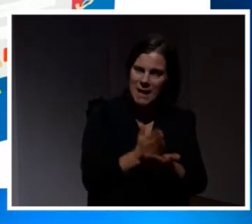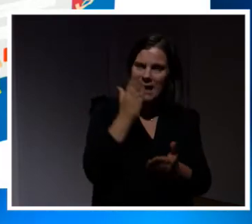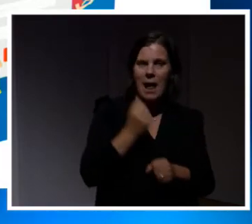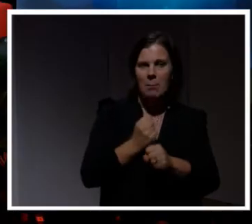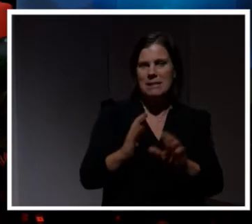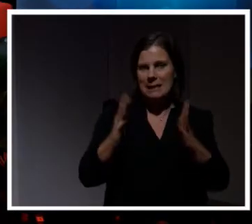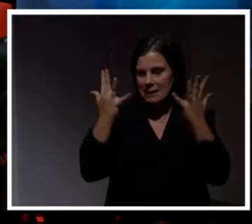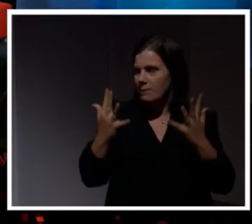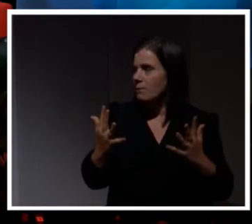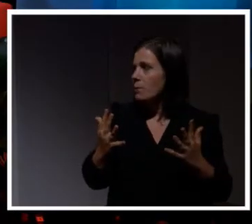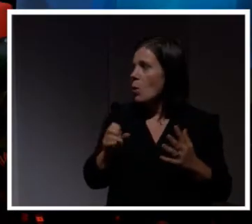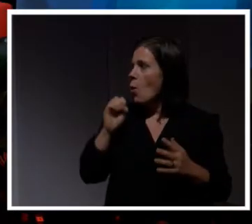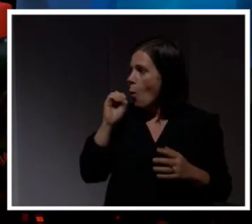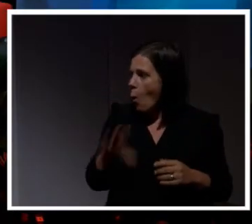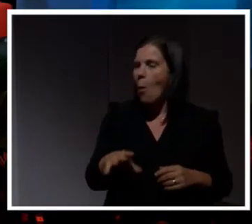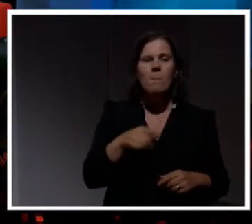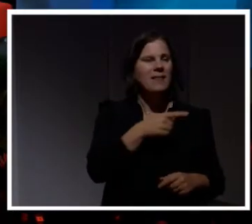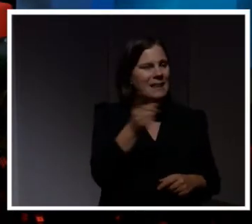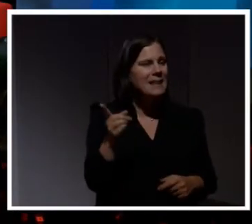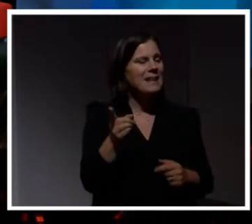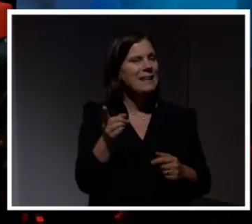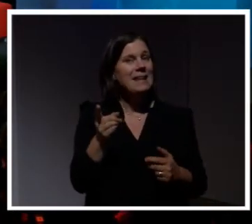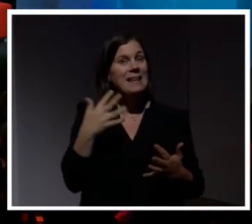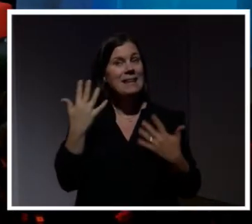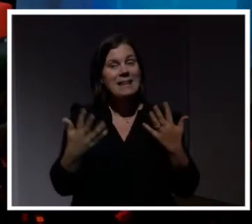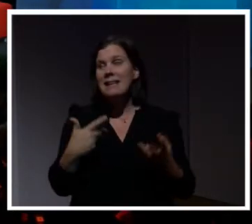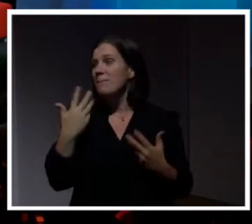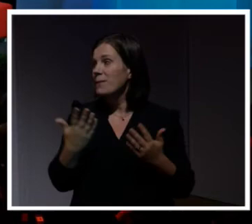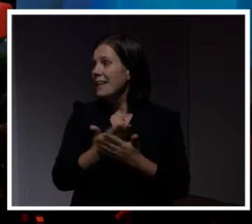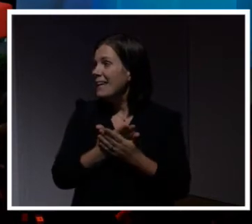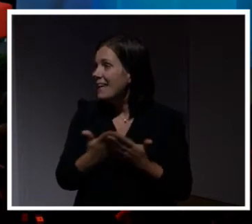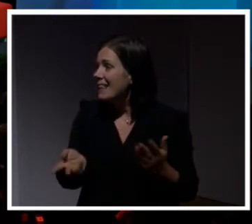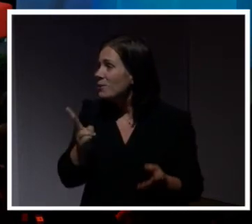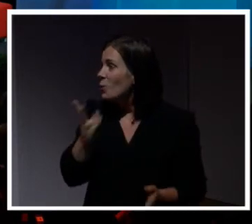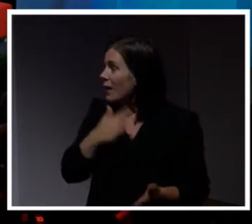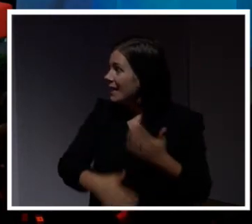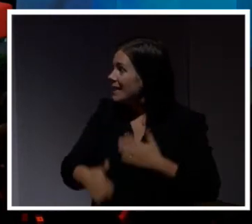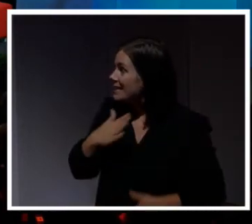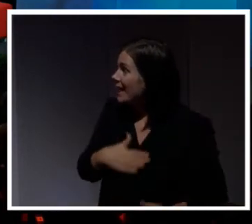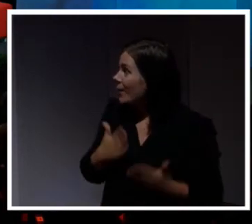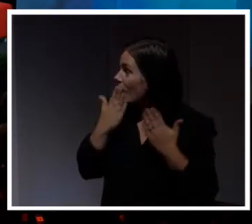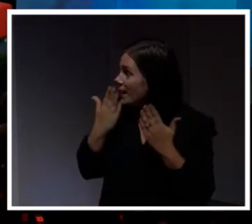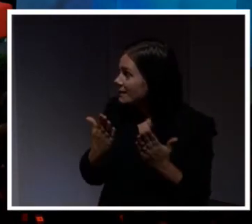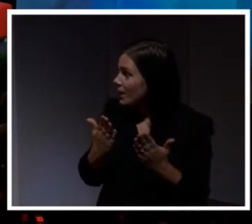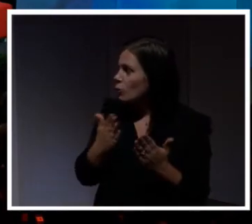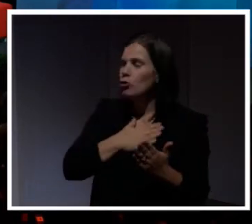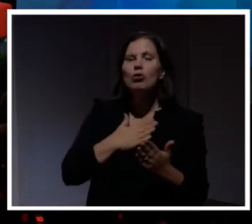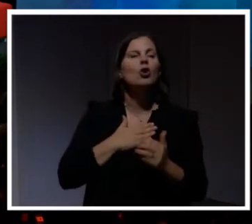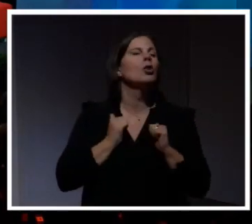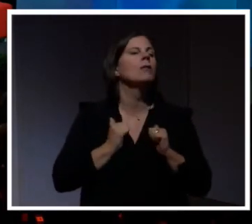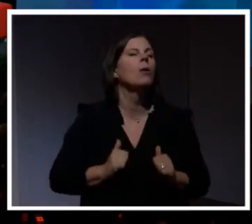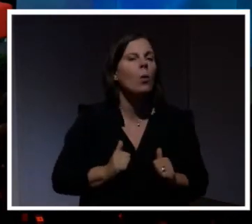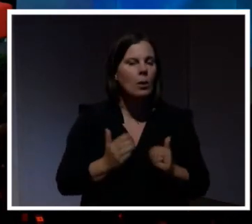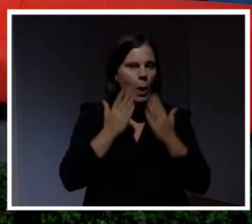arbetsliv. Och om ni nu inte är jätteintresserade av att läsa och tycker att det är